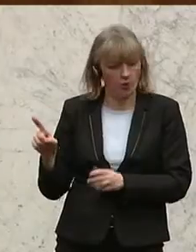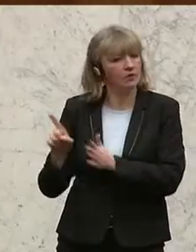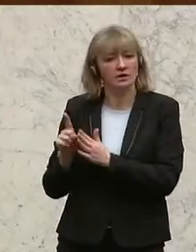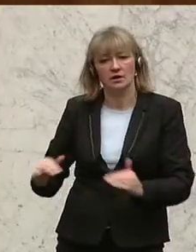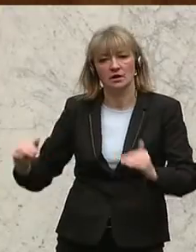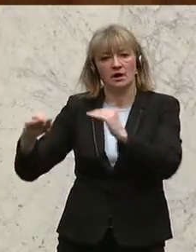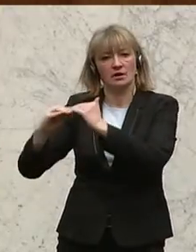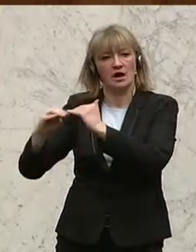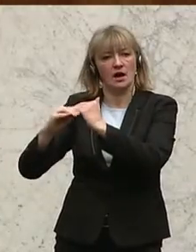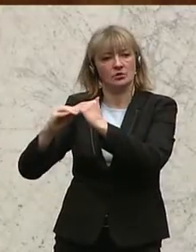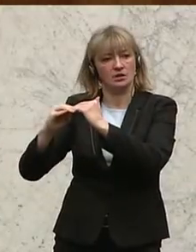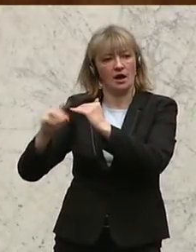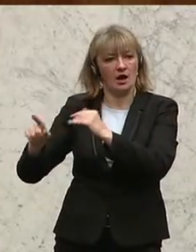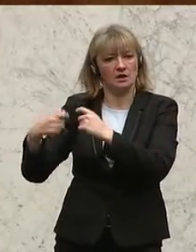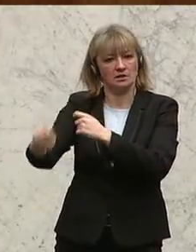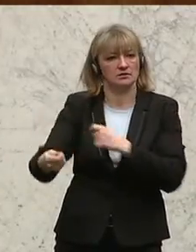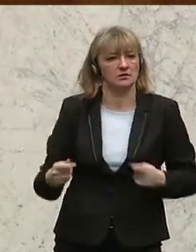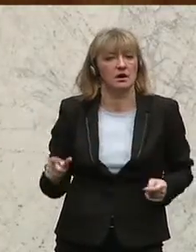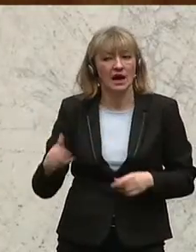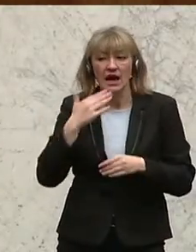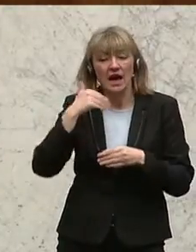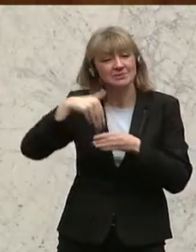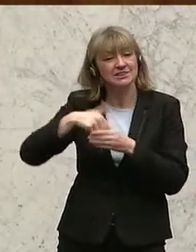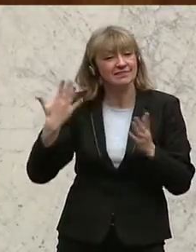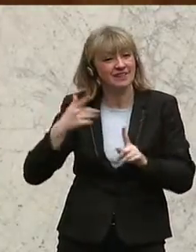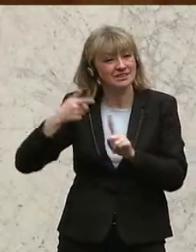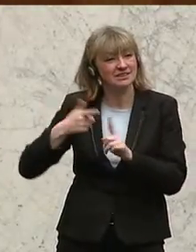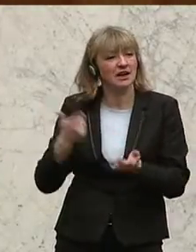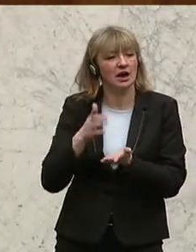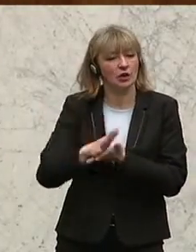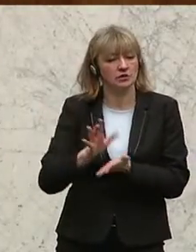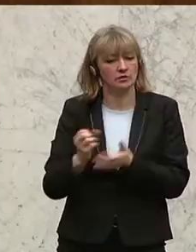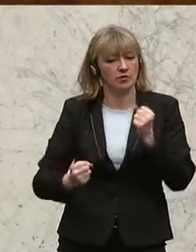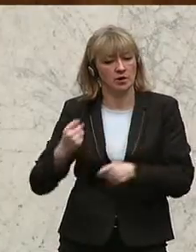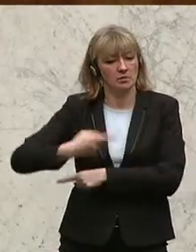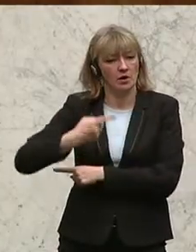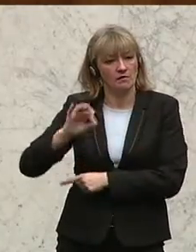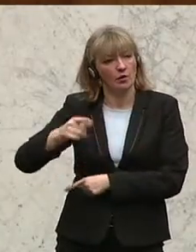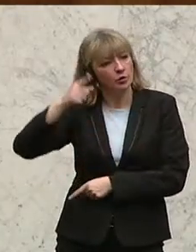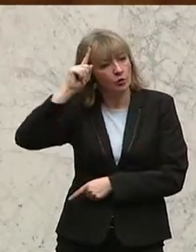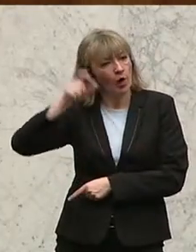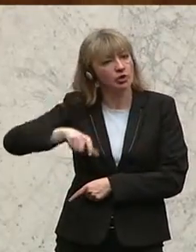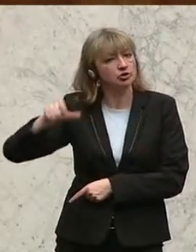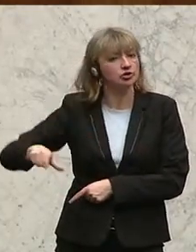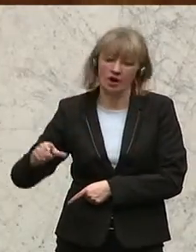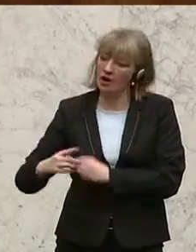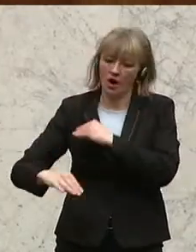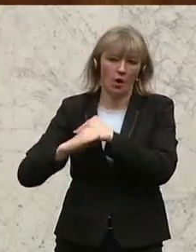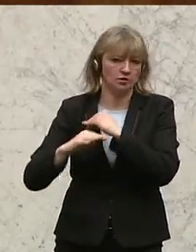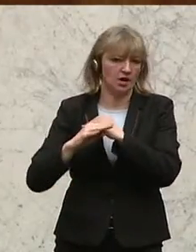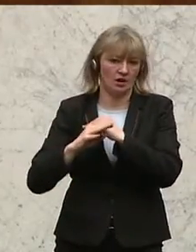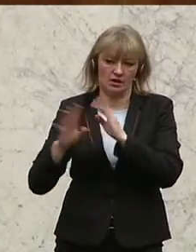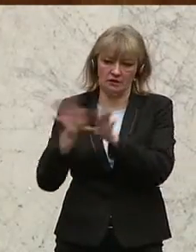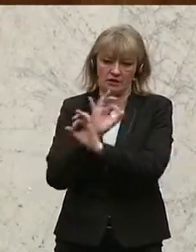Kompensation abzugelten. Die Absicht dahinter ist, dass die Ausgaben für die BKW-Maut für Deutsche vollständig kompensiert wird.